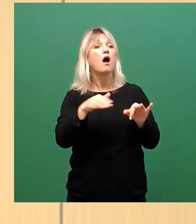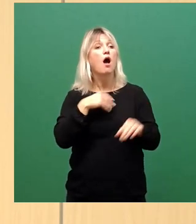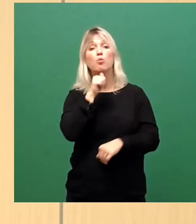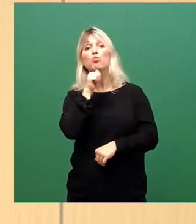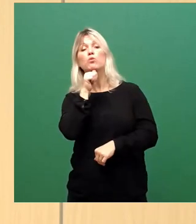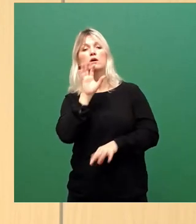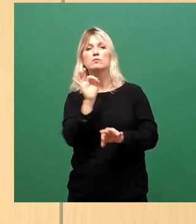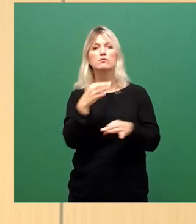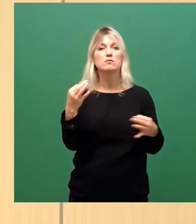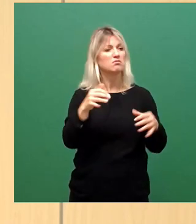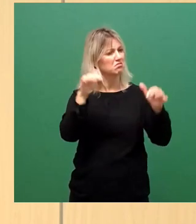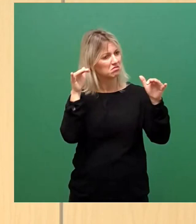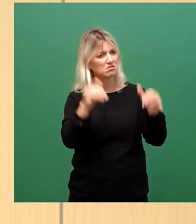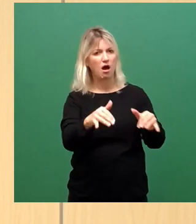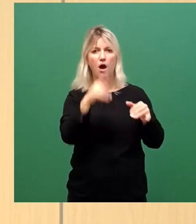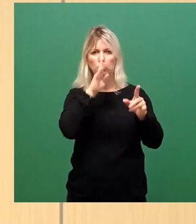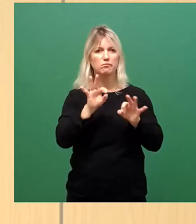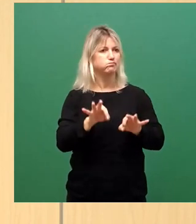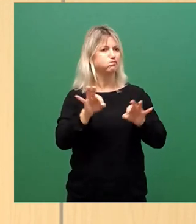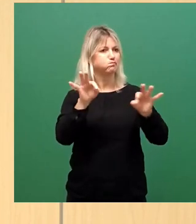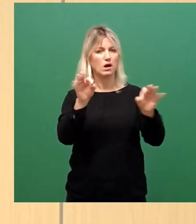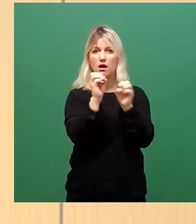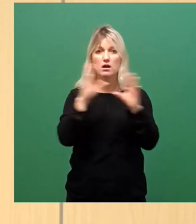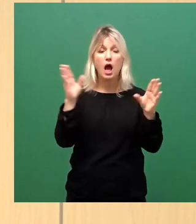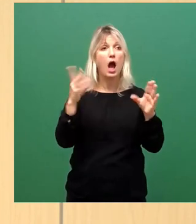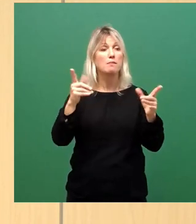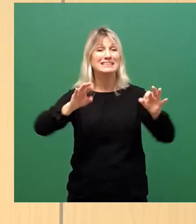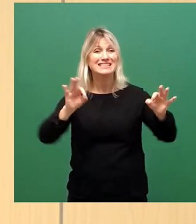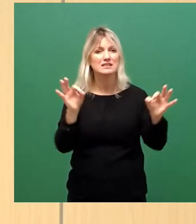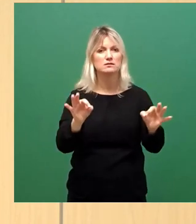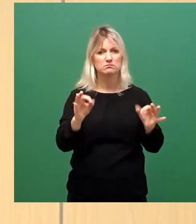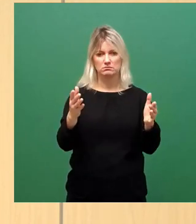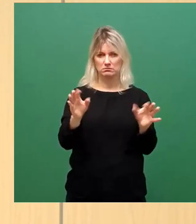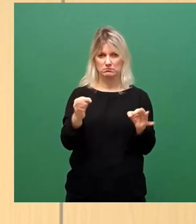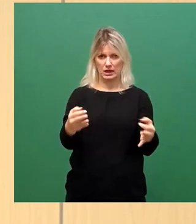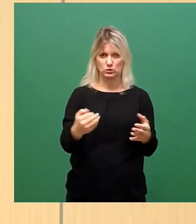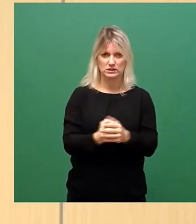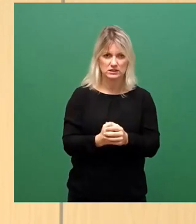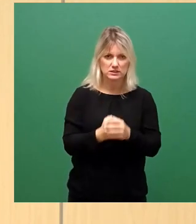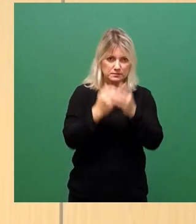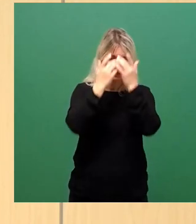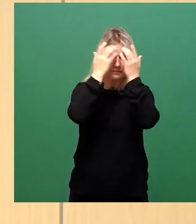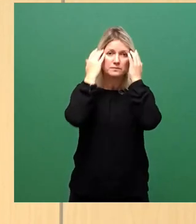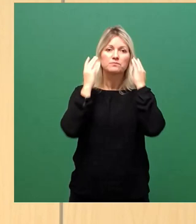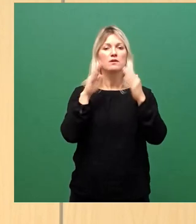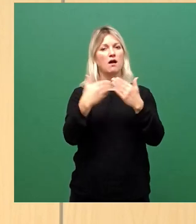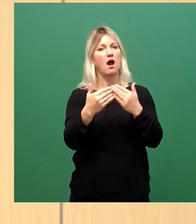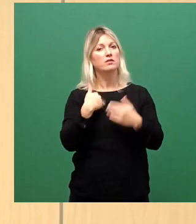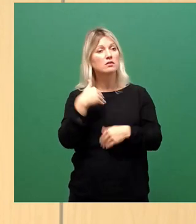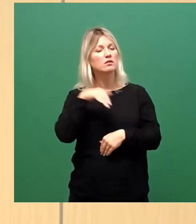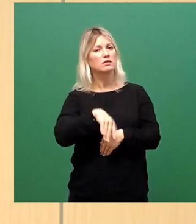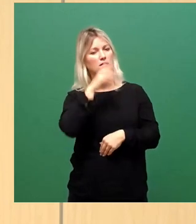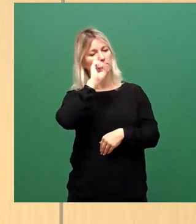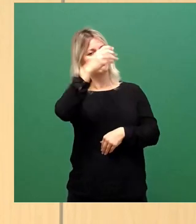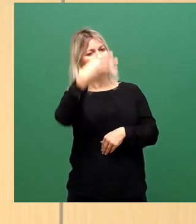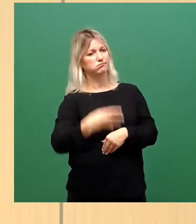das ist virulent, wie der Name schon sagt, aber man darf es auch nicht dramatisieren. Natürlich haben wir, wenn wir die Zahlen heute bei uns im Dashboard anschauen vom Dresden, wir